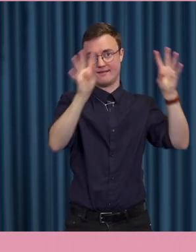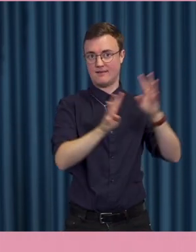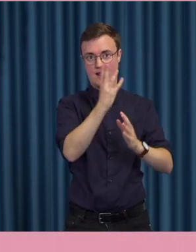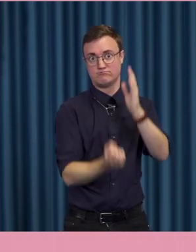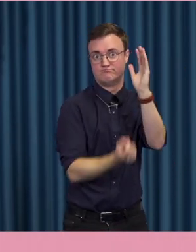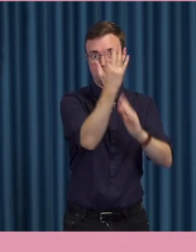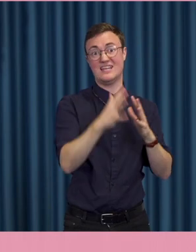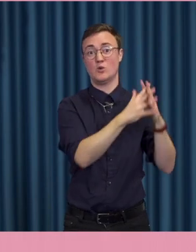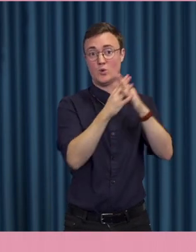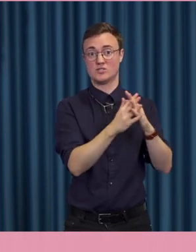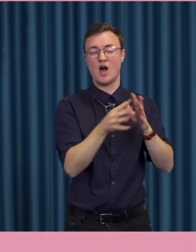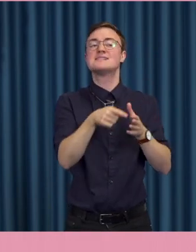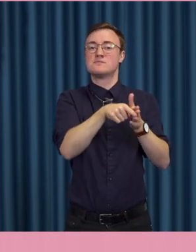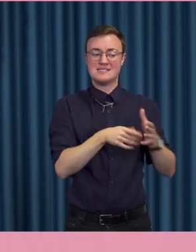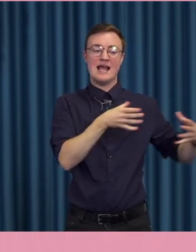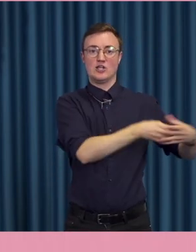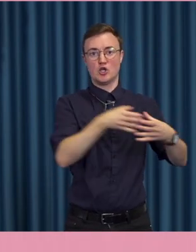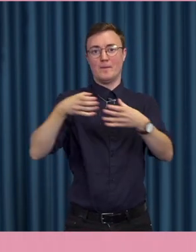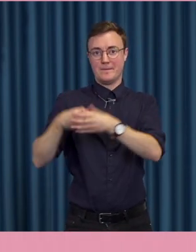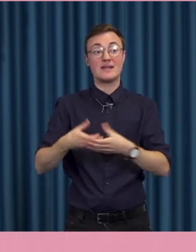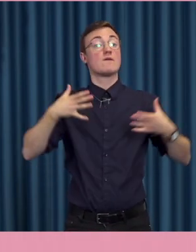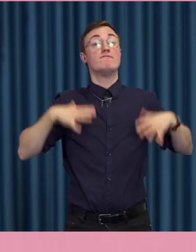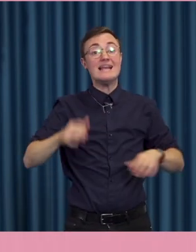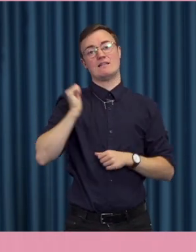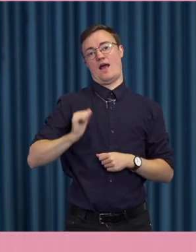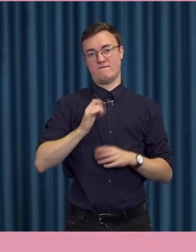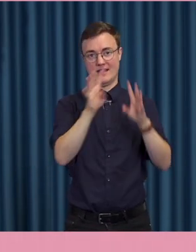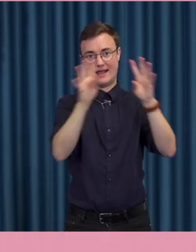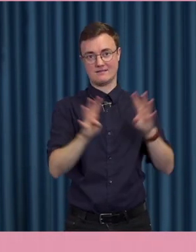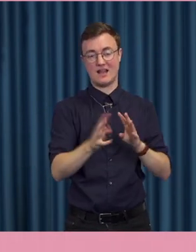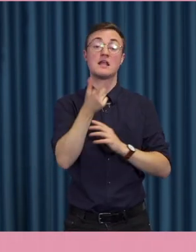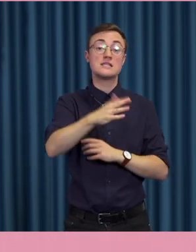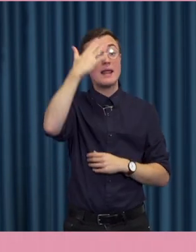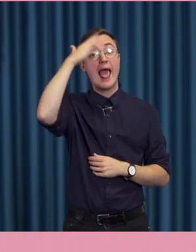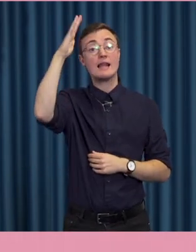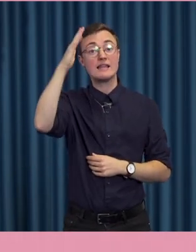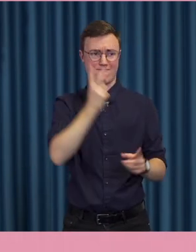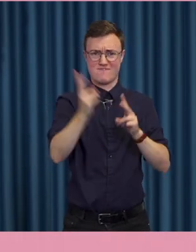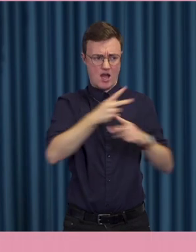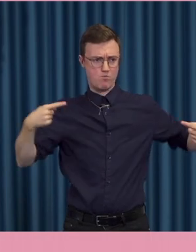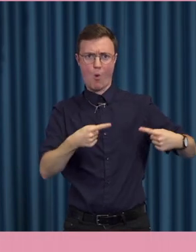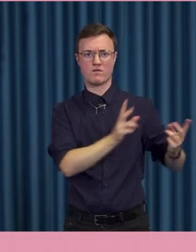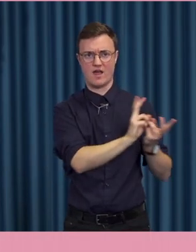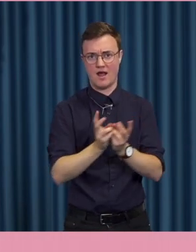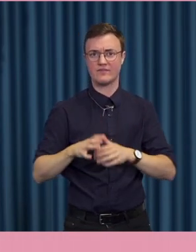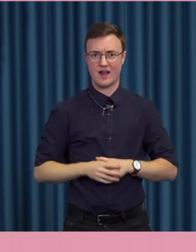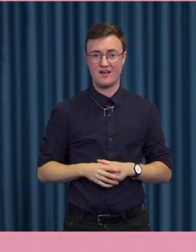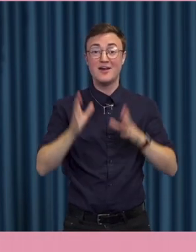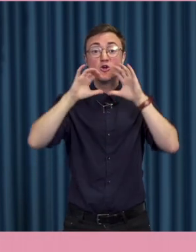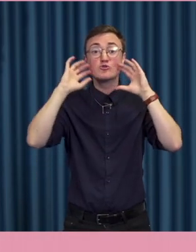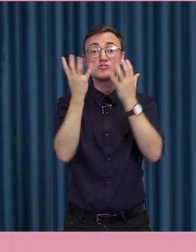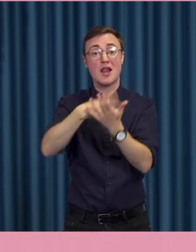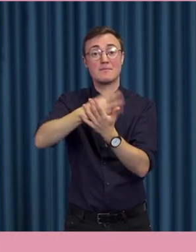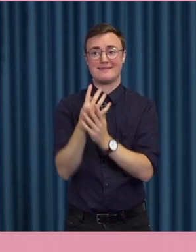Och den har framförallt ökat i de grupper som är minst benägna att använda internet. Till exempel äldre. Och sociala medier är knappast den enda polariserande